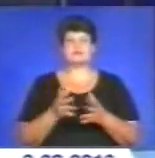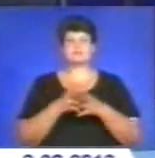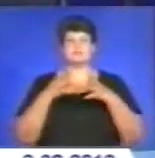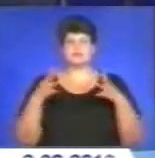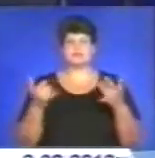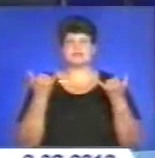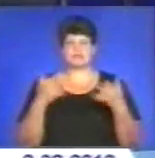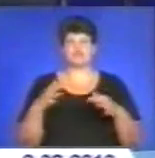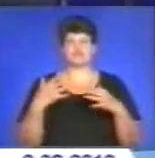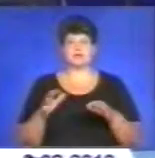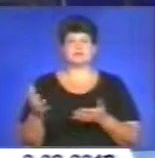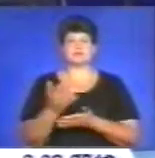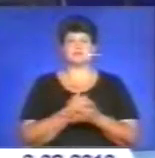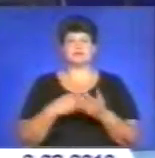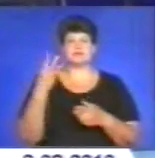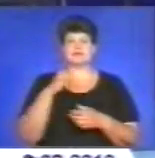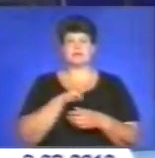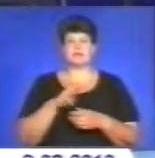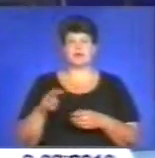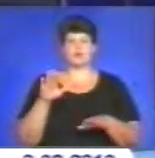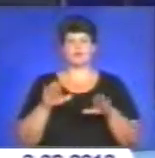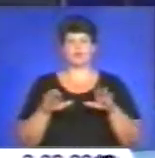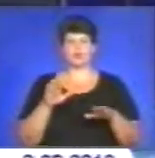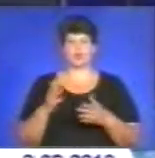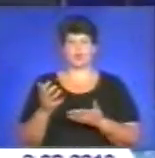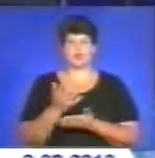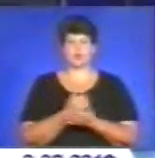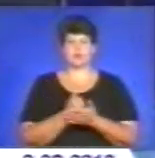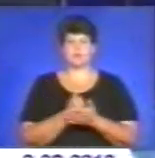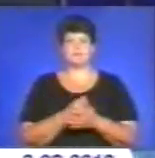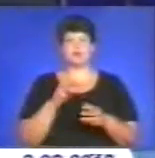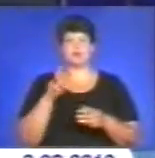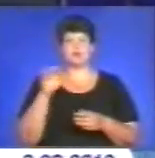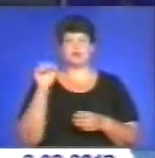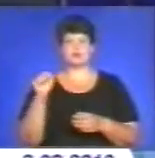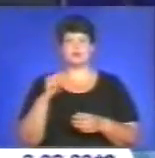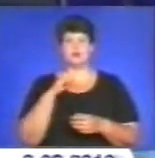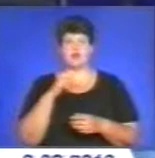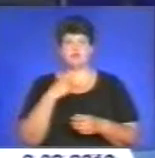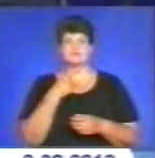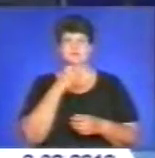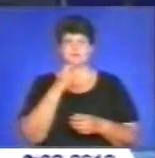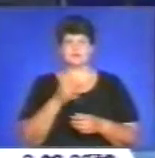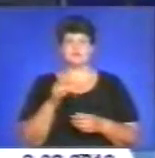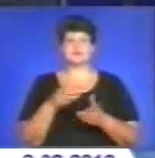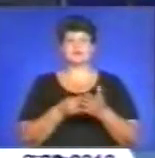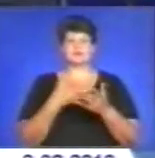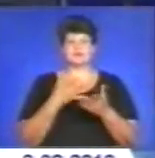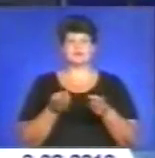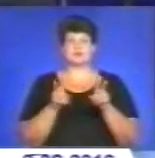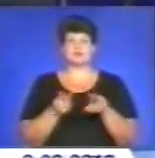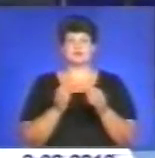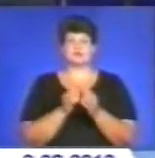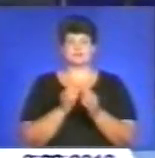Наразі вже зібрано понад 30 мільйонів тонн урожаю. Тож Микола Азаров зауважив, ціни на хліб залишатимуться стабільними.